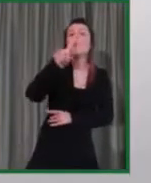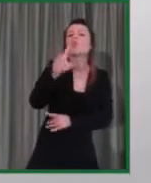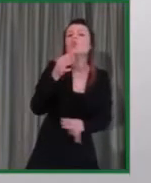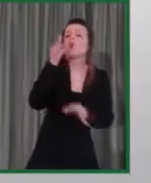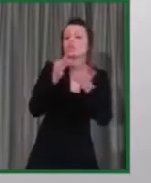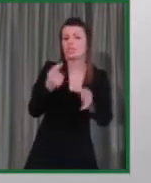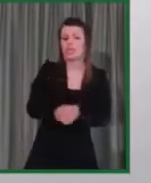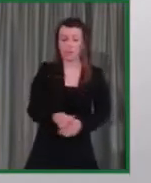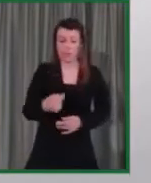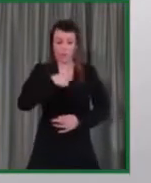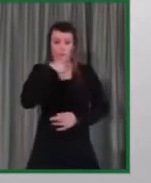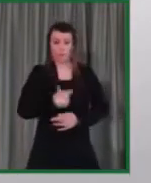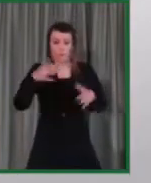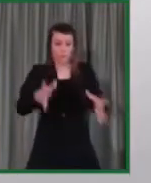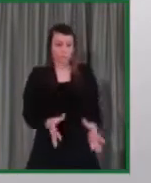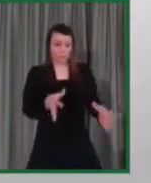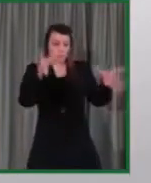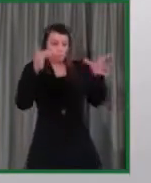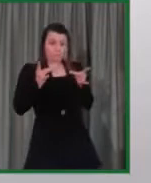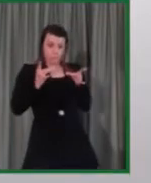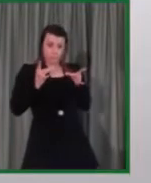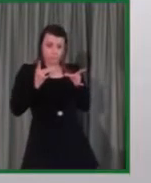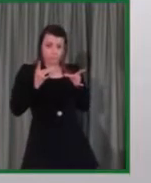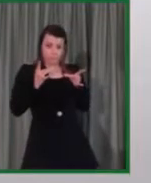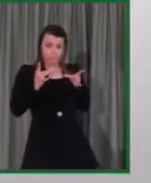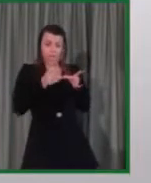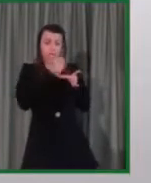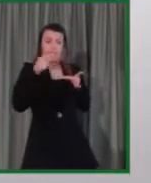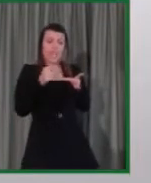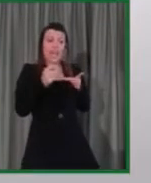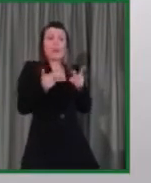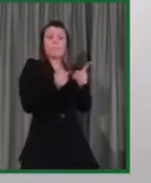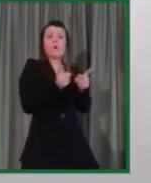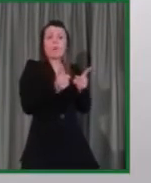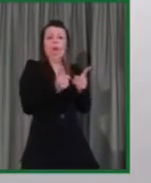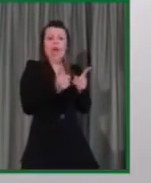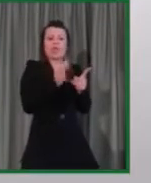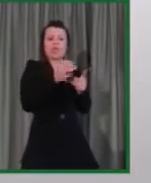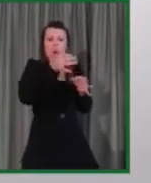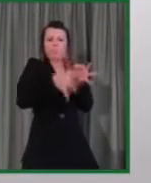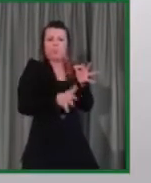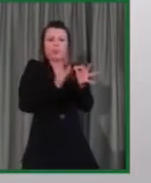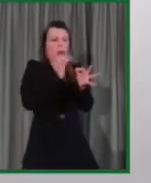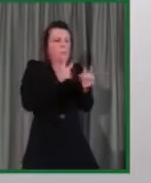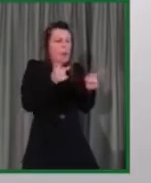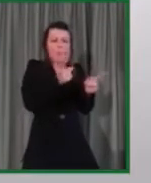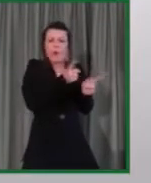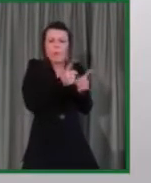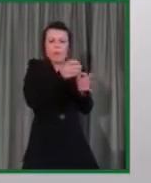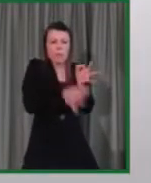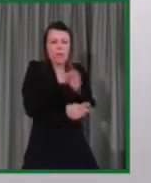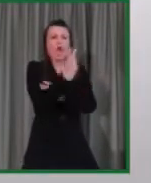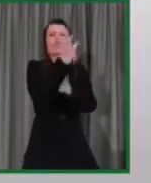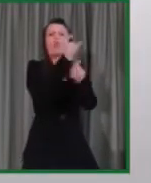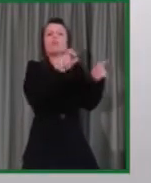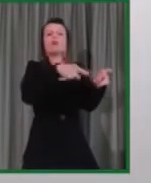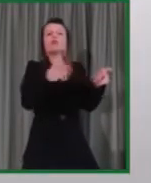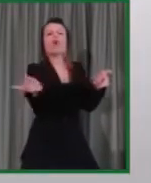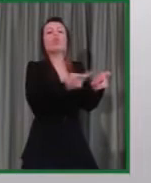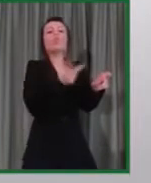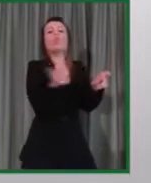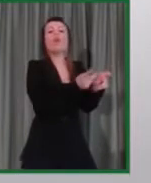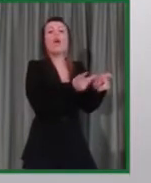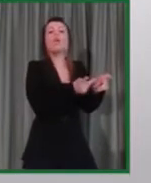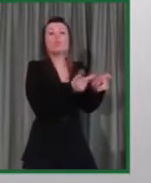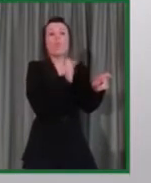bisogna trovare due persone nello stesso momento infette perché è a 0,50. E questo vuol